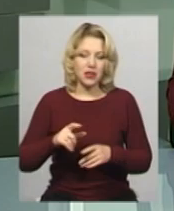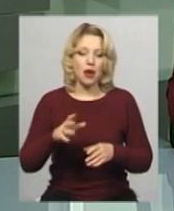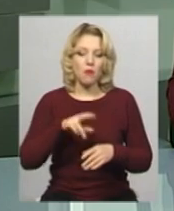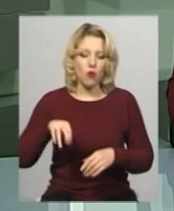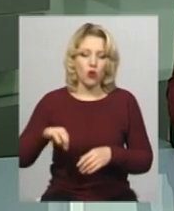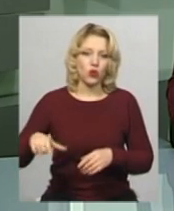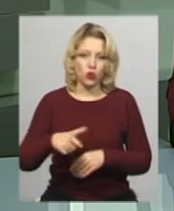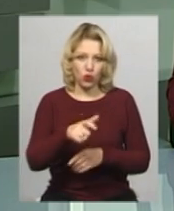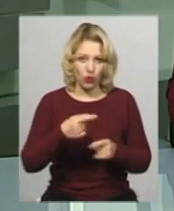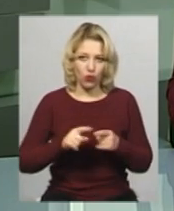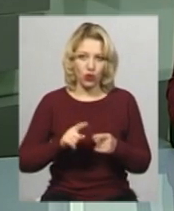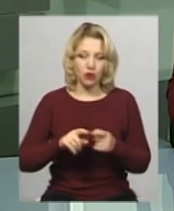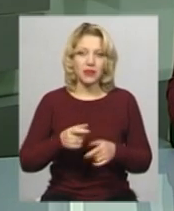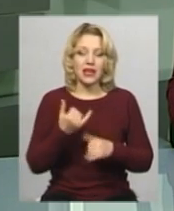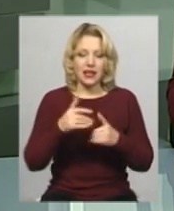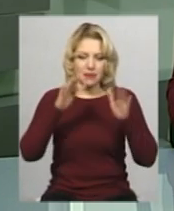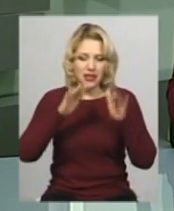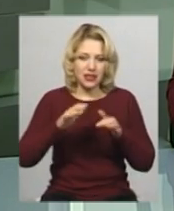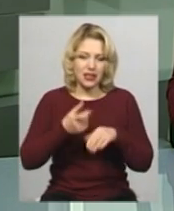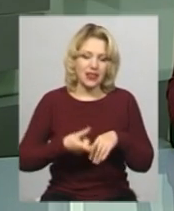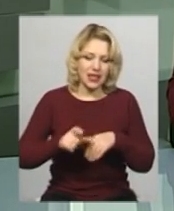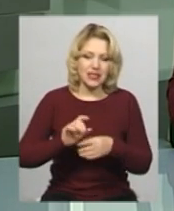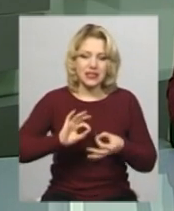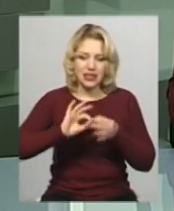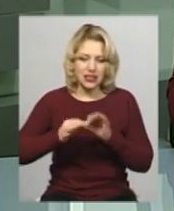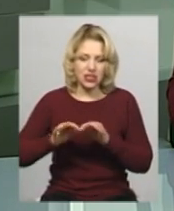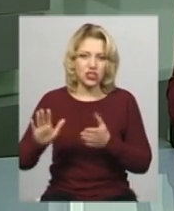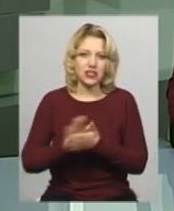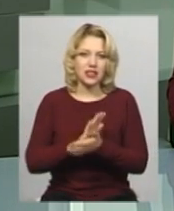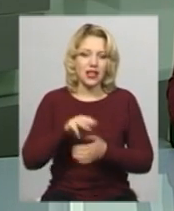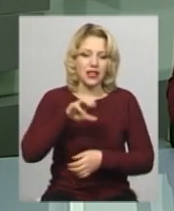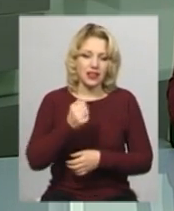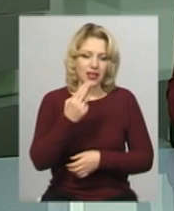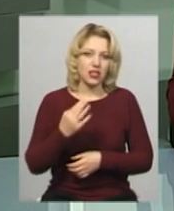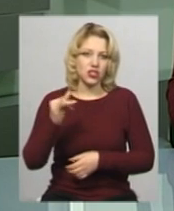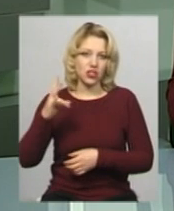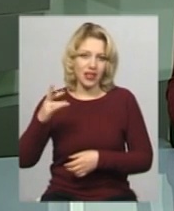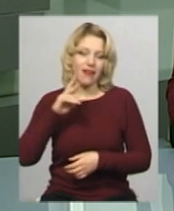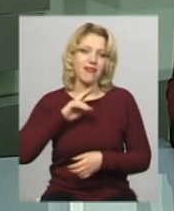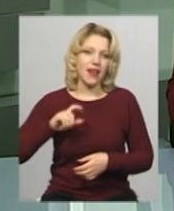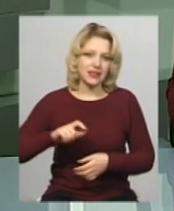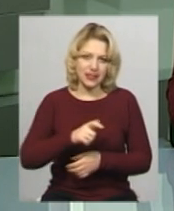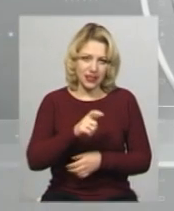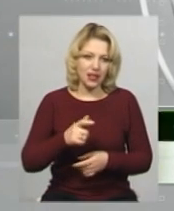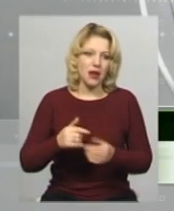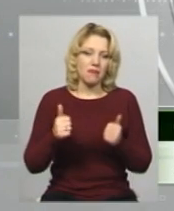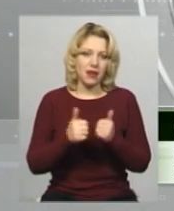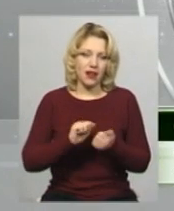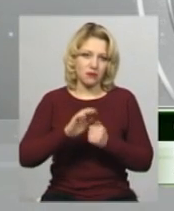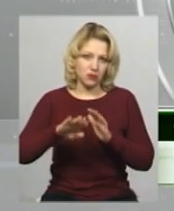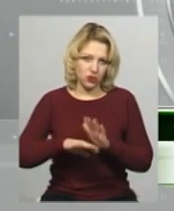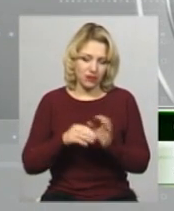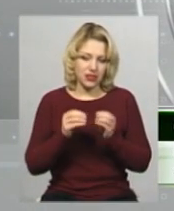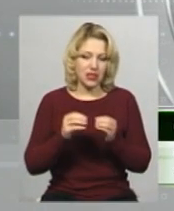області Наталії Колодійна, складніша нині ділянка дороги для розчищення – це тещин язик поблизу Кам'янця-Подільського. О 10